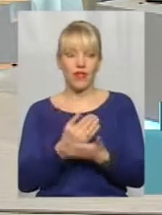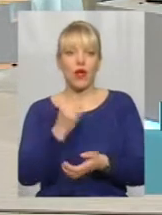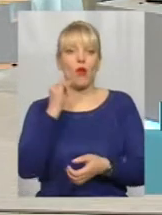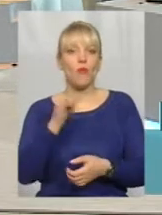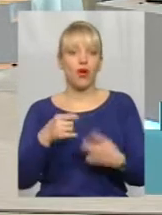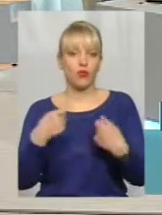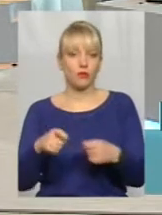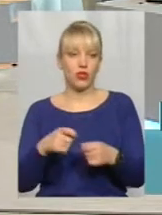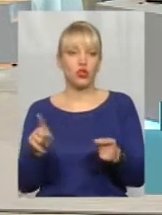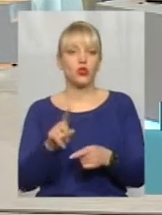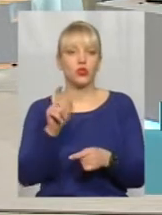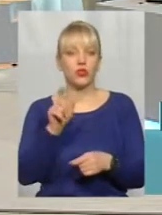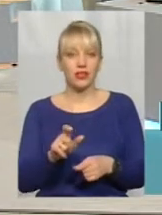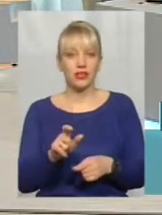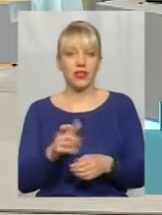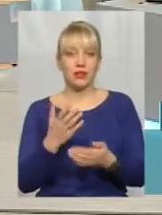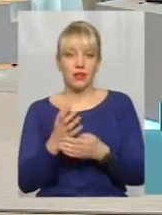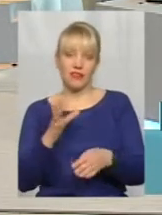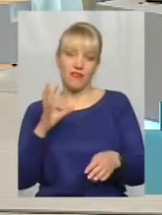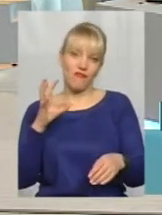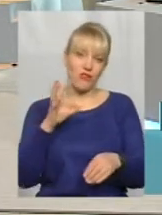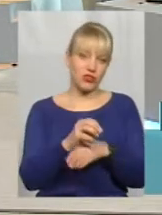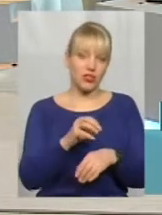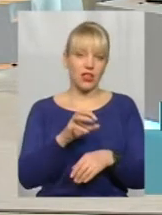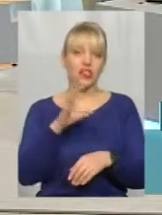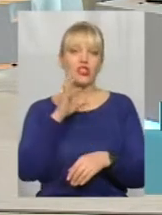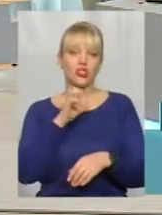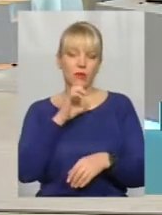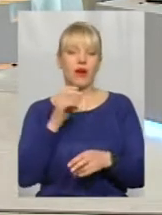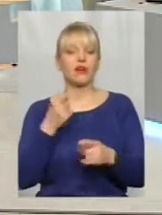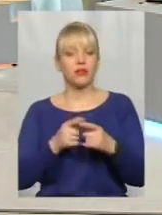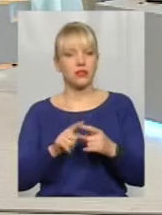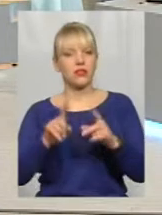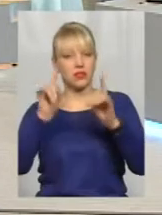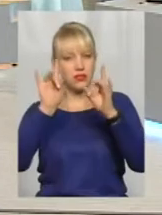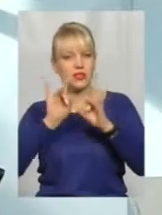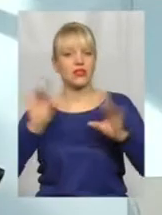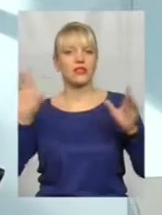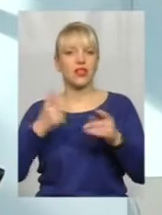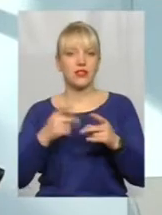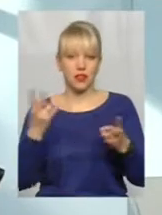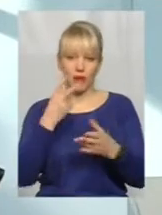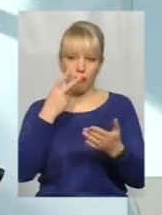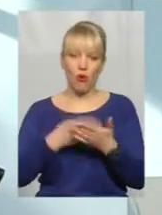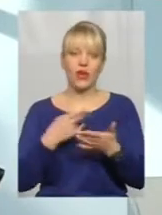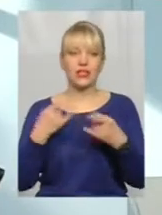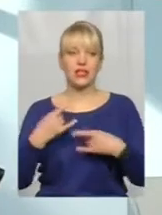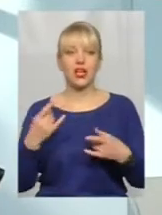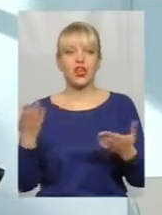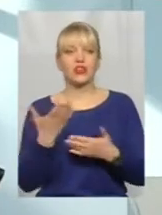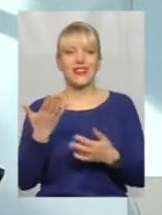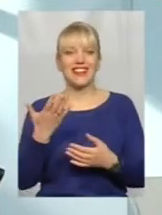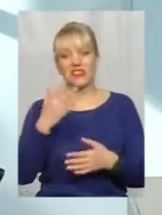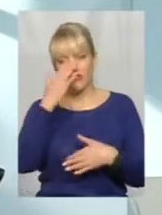От що людина вкусила собаку, оце сенсація, оце потрібно показати на всіх каналах. Що якийсь, вибачте на слові,